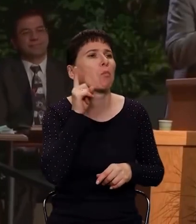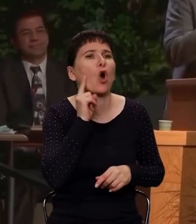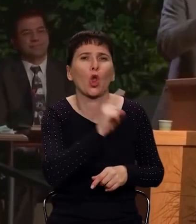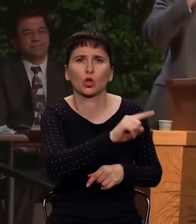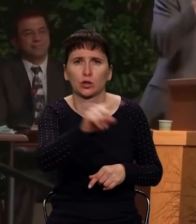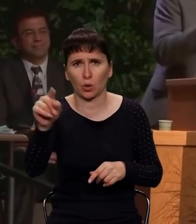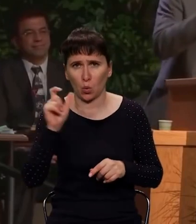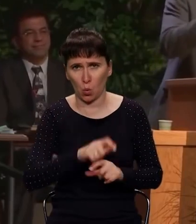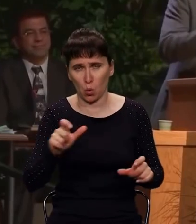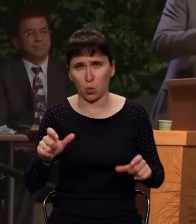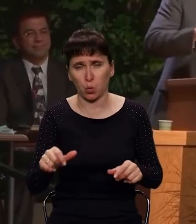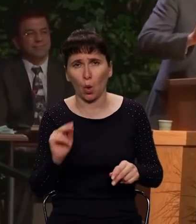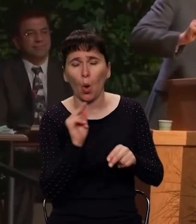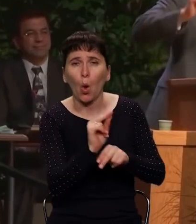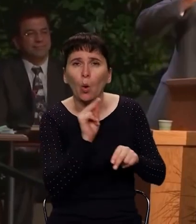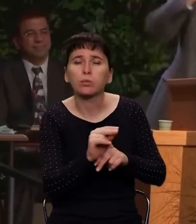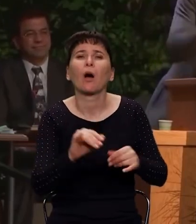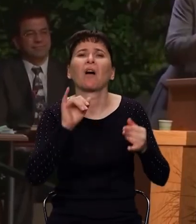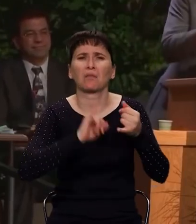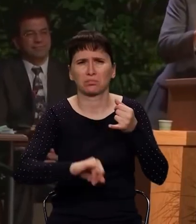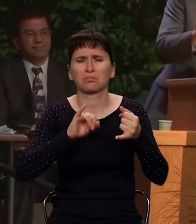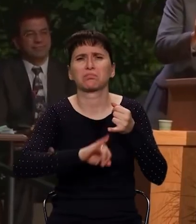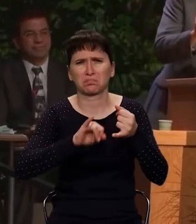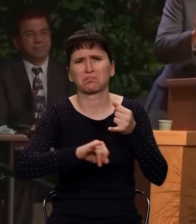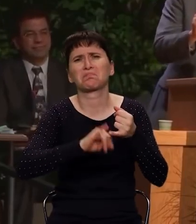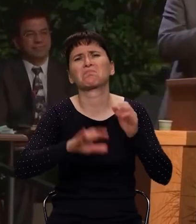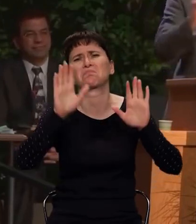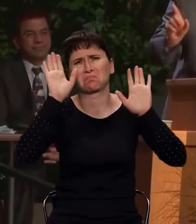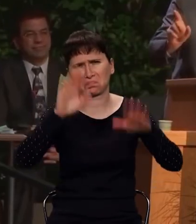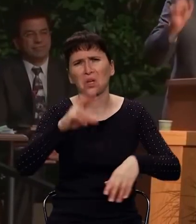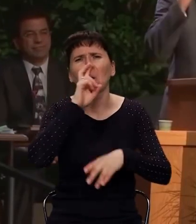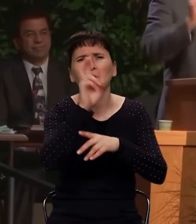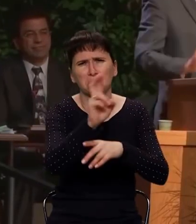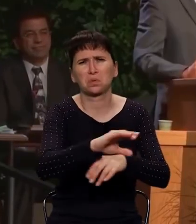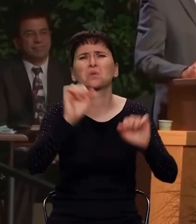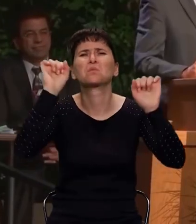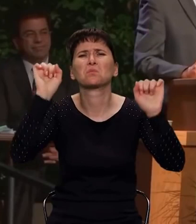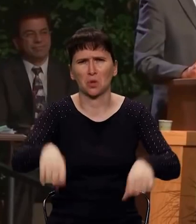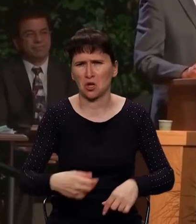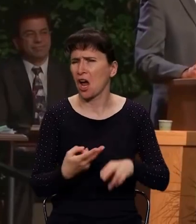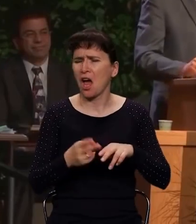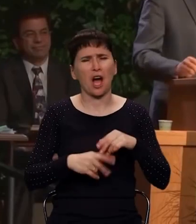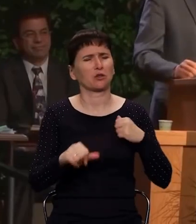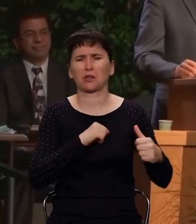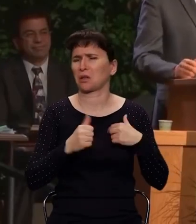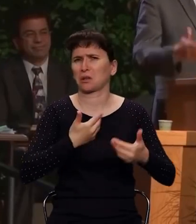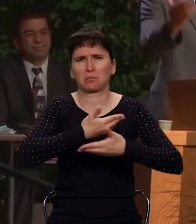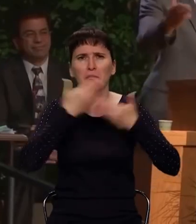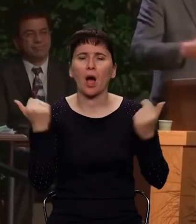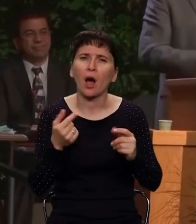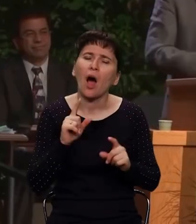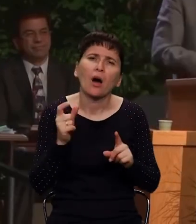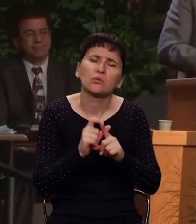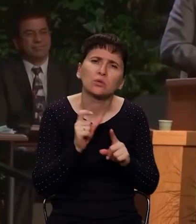люди, она учила людей, что любодействовать это не грех. Знаете, что